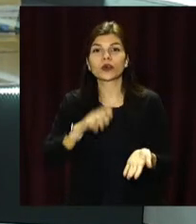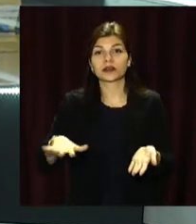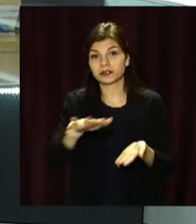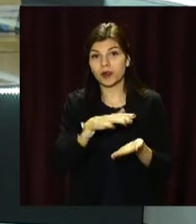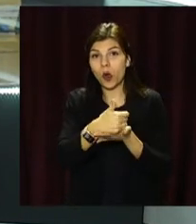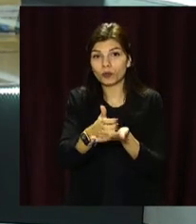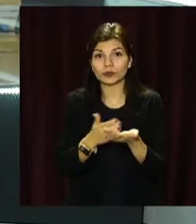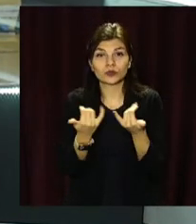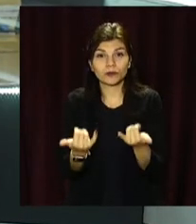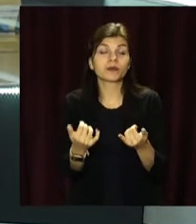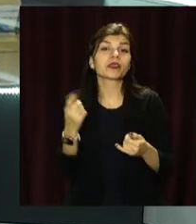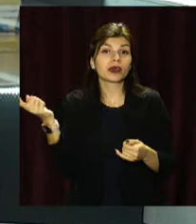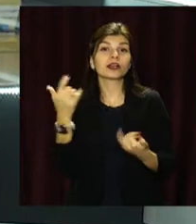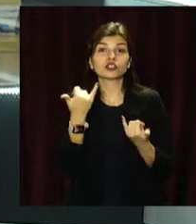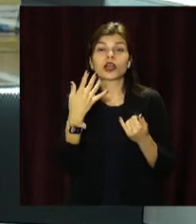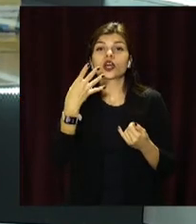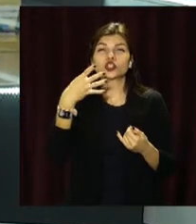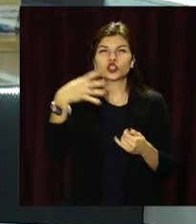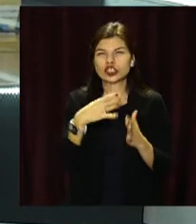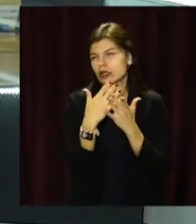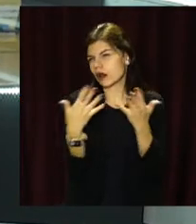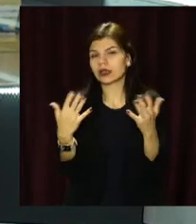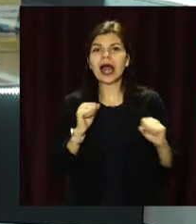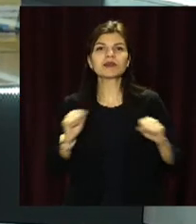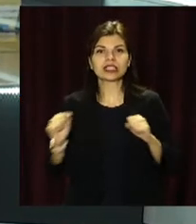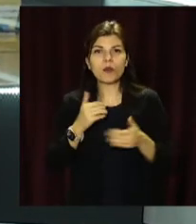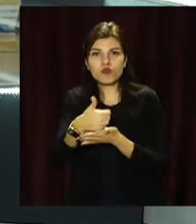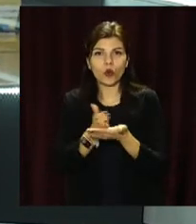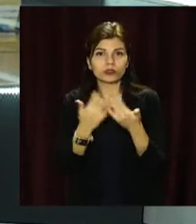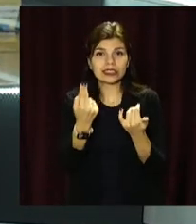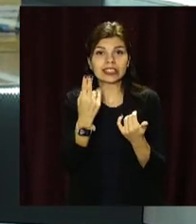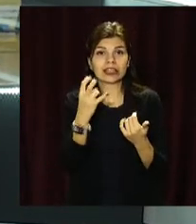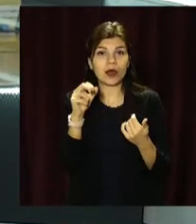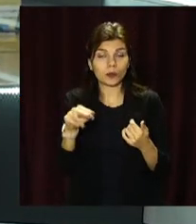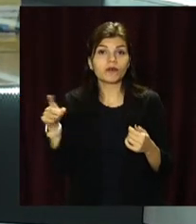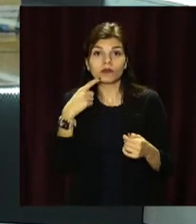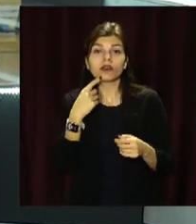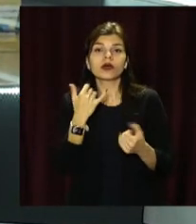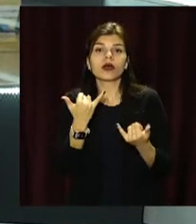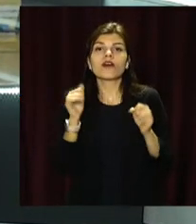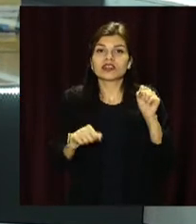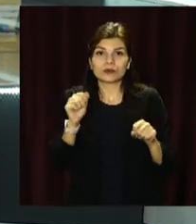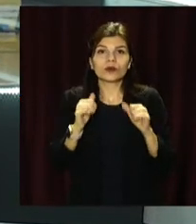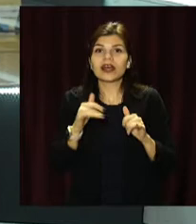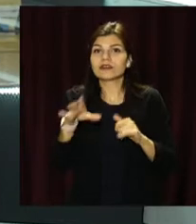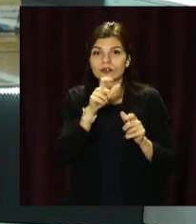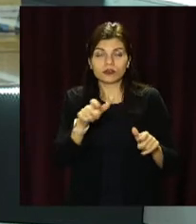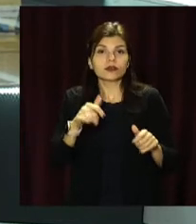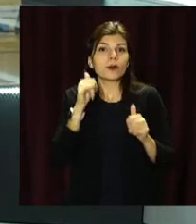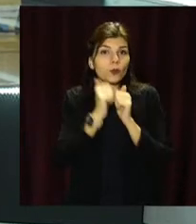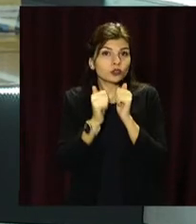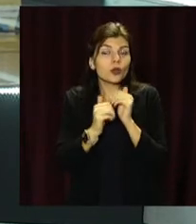Зараз тут надають понад чотири сотні адміністративних послуг. У ЦНАПі кажуть, роблять їх доступними для всіх мешканців і